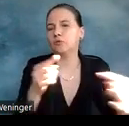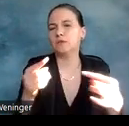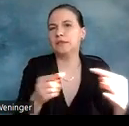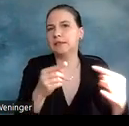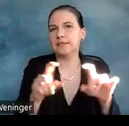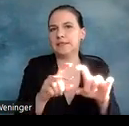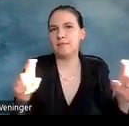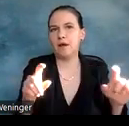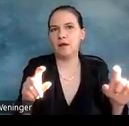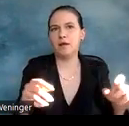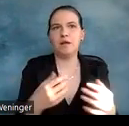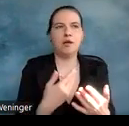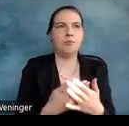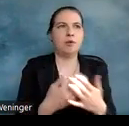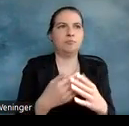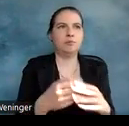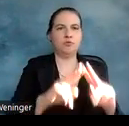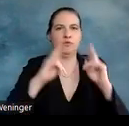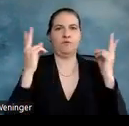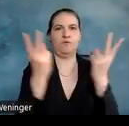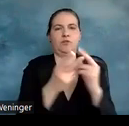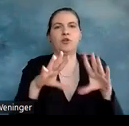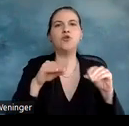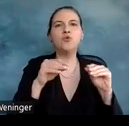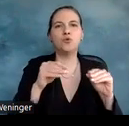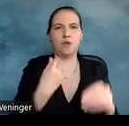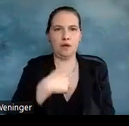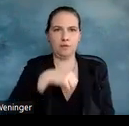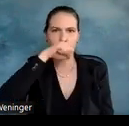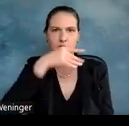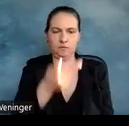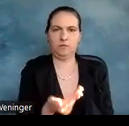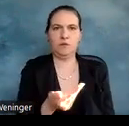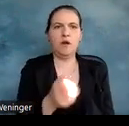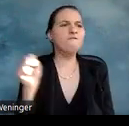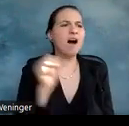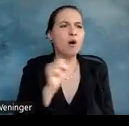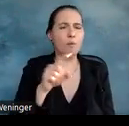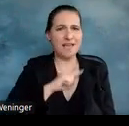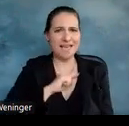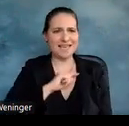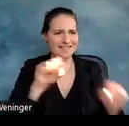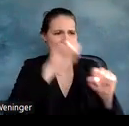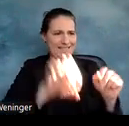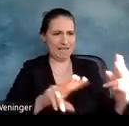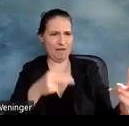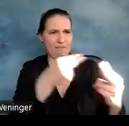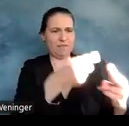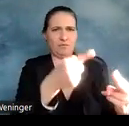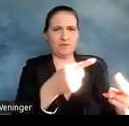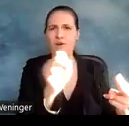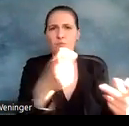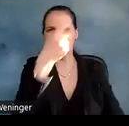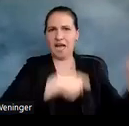Universal User Preferences. Warum muss ich mich Systemen anpassen, wenn Systemen eigentlich technologisch sich